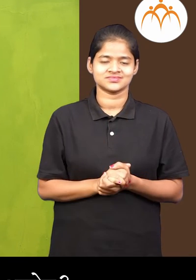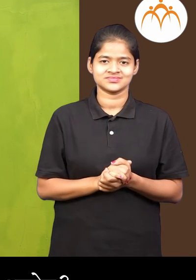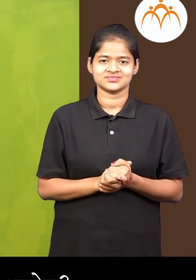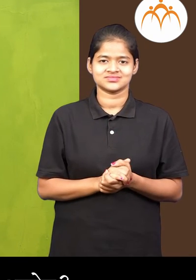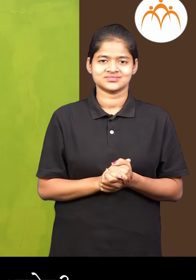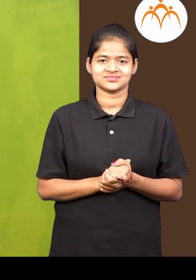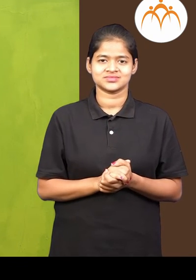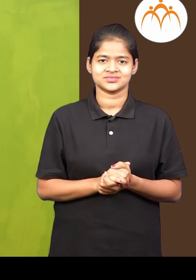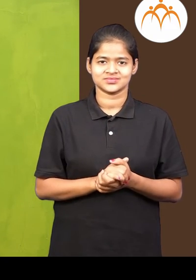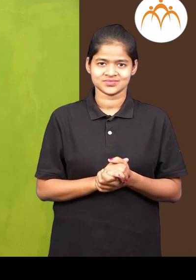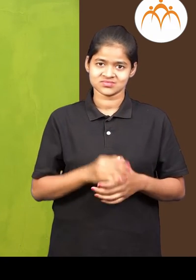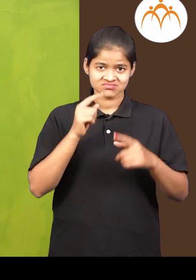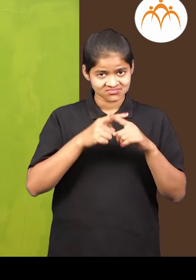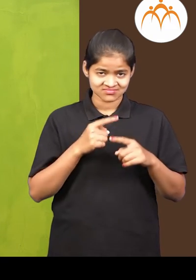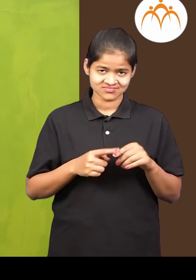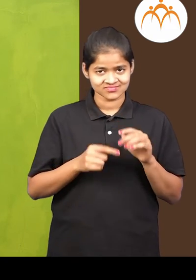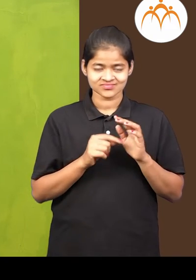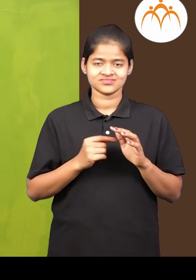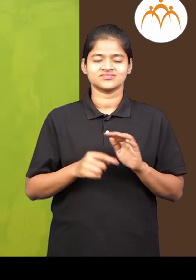पेंसिल्स हेत मी सोड़वन दाखवू